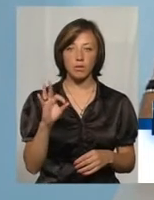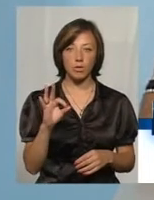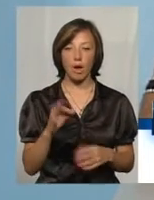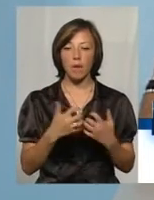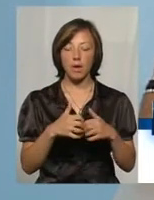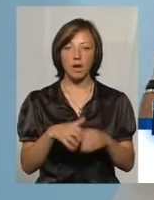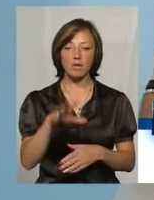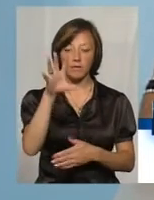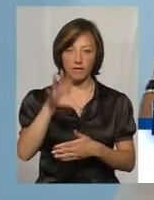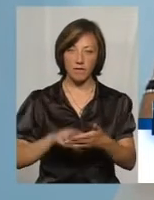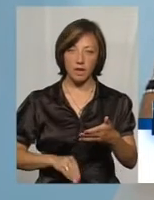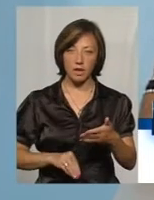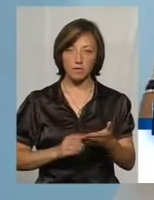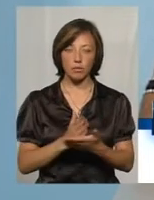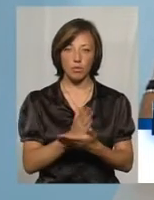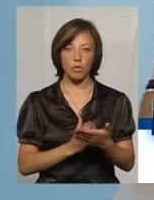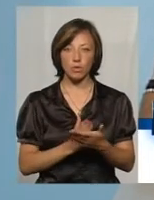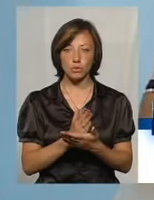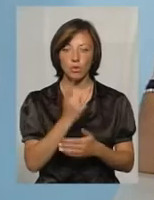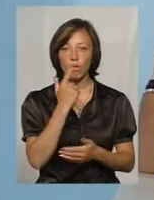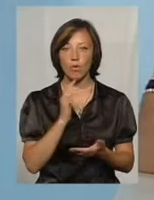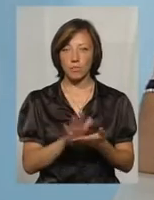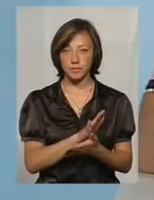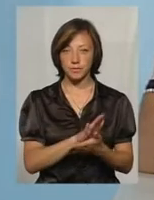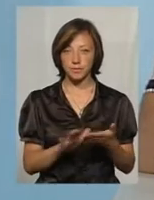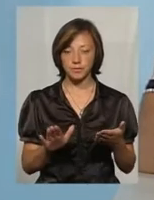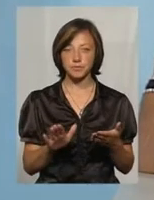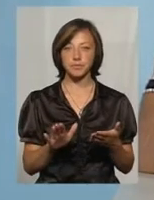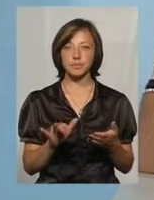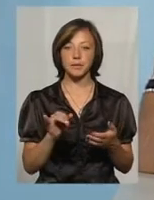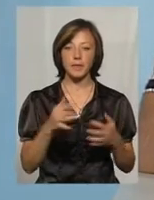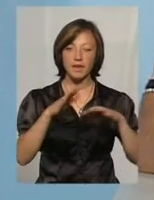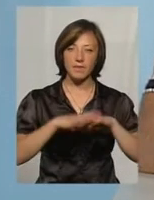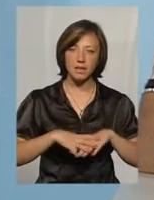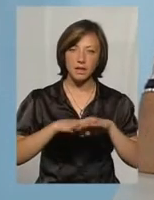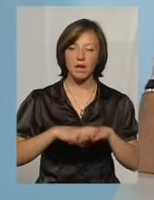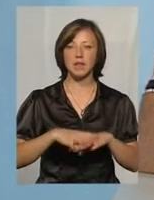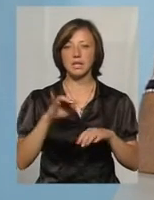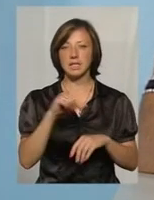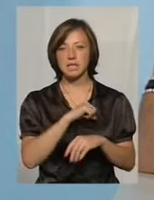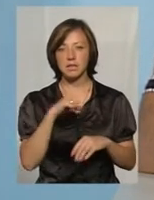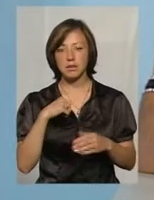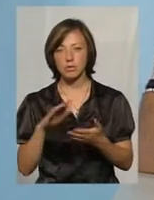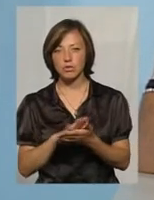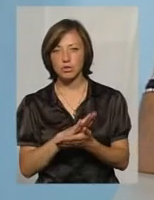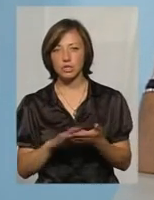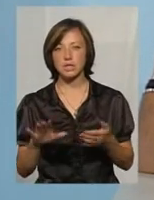робити весь спектр діалізних послуг, і ультрафільтрацію, і гемодіаліз, і